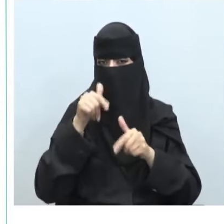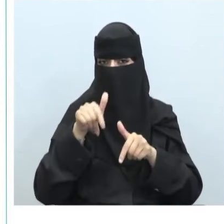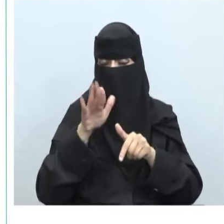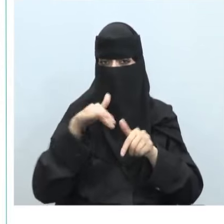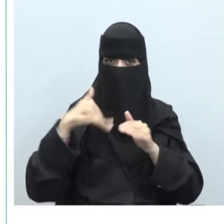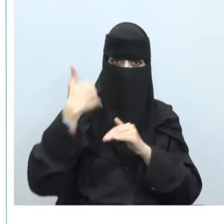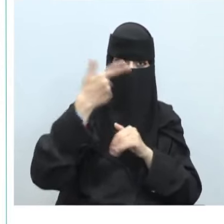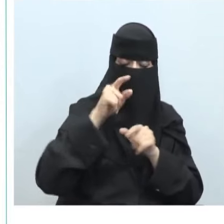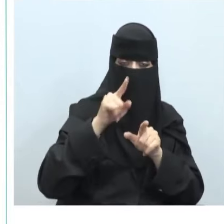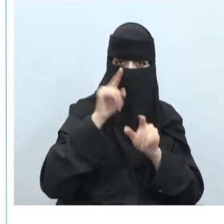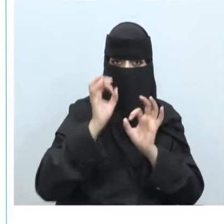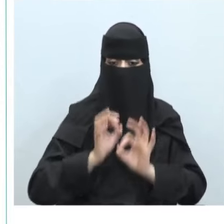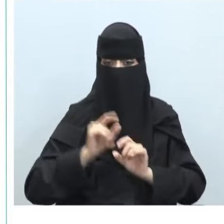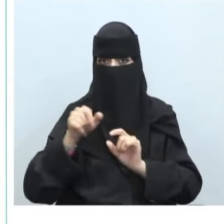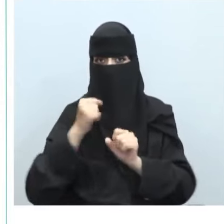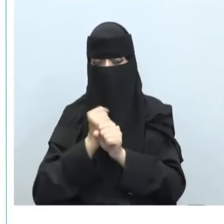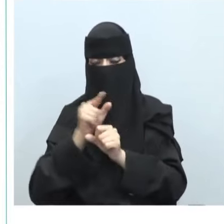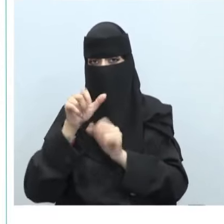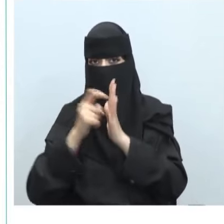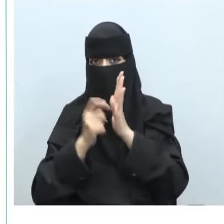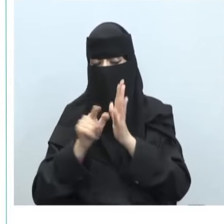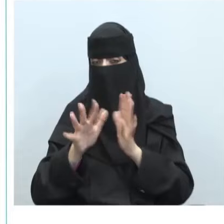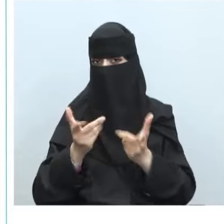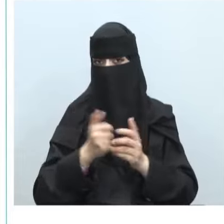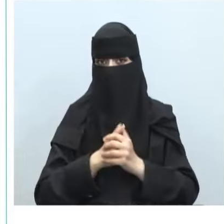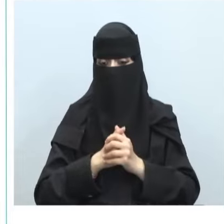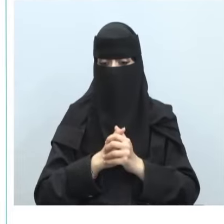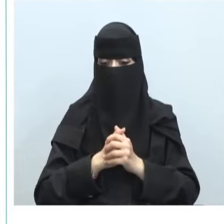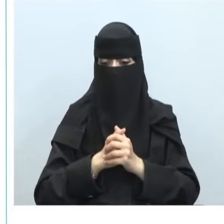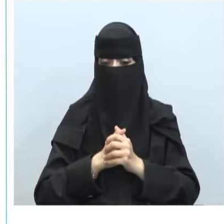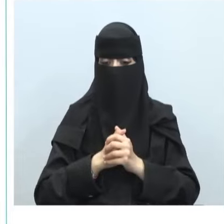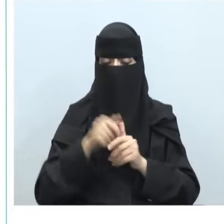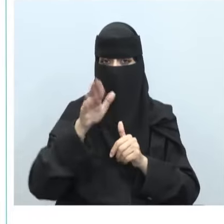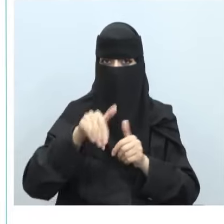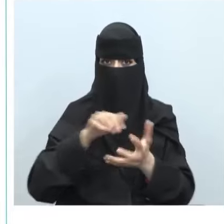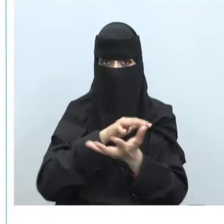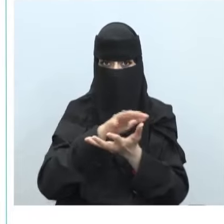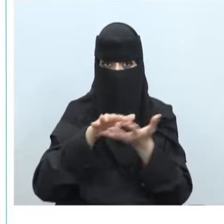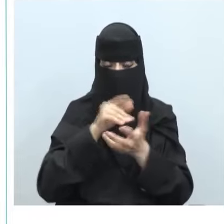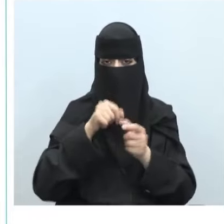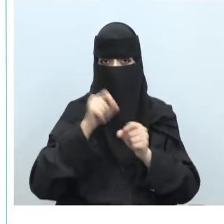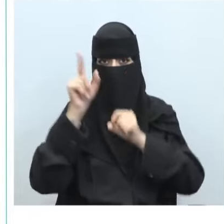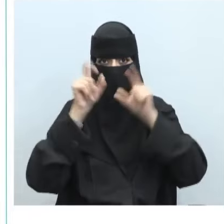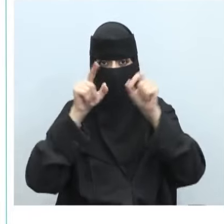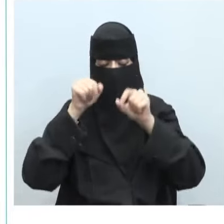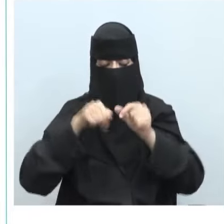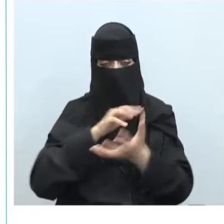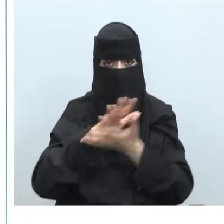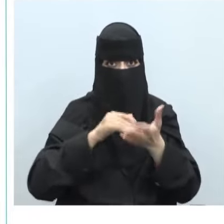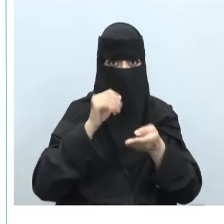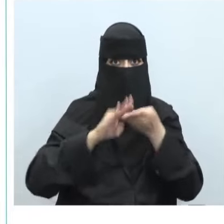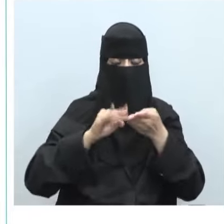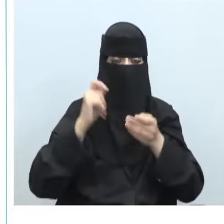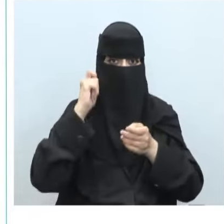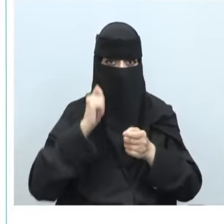التي سوف تحدث إذا لم يتم الامتثال لهذه القوانين؟ تعد الجريمة الإلكترونية جريمة خطيرة